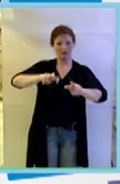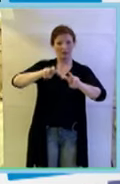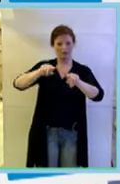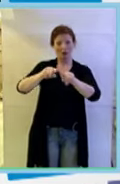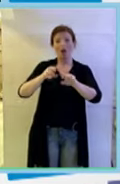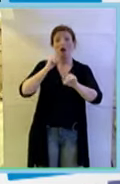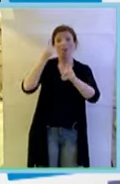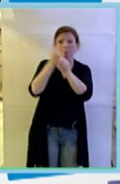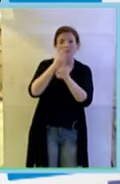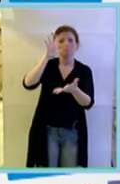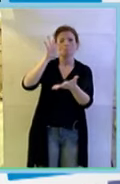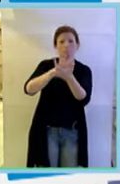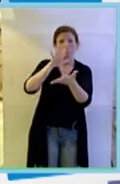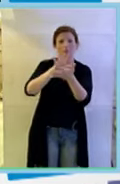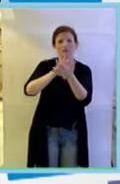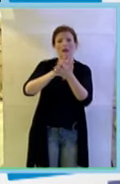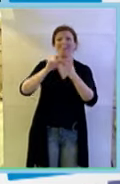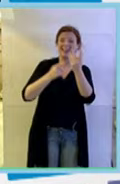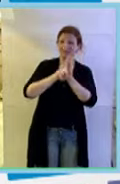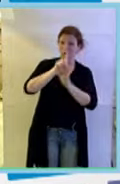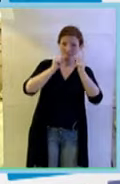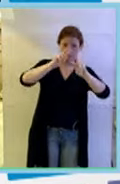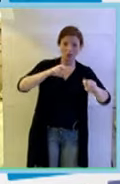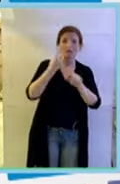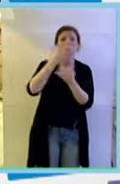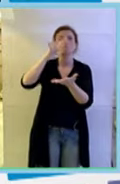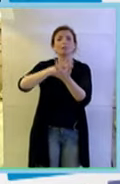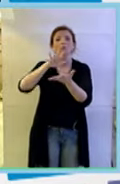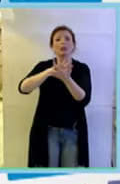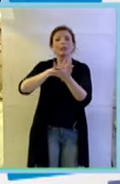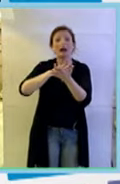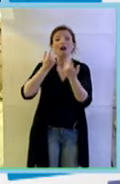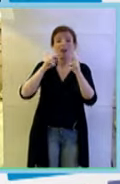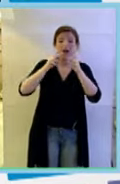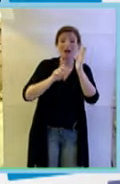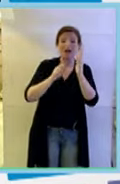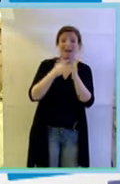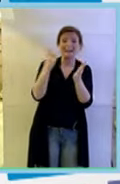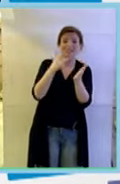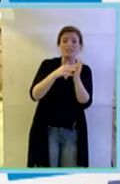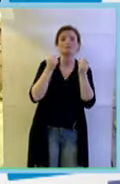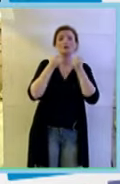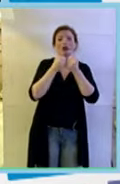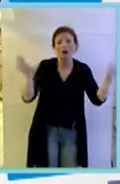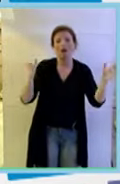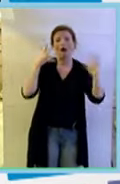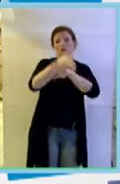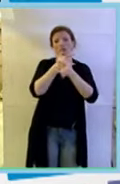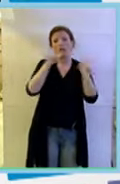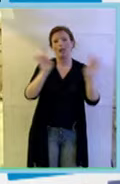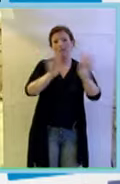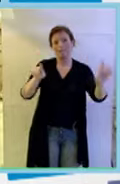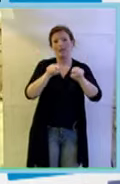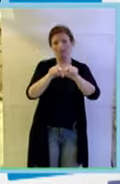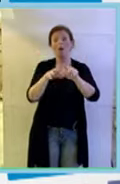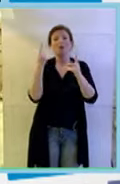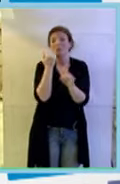pubblicare i risultati delle ricerche in riviste open access intanto questo e questo è facile